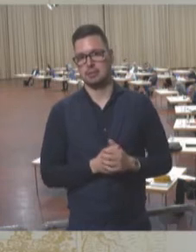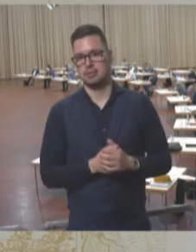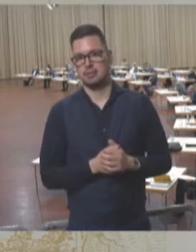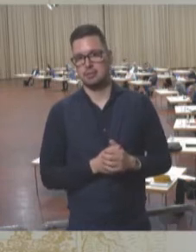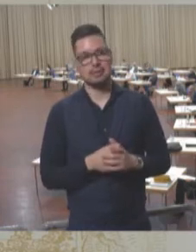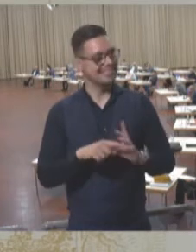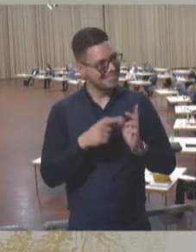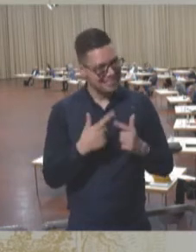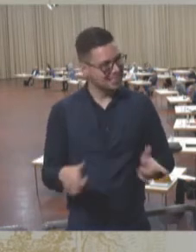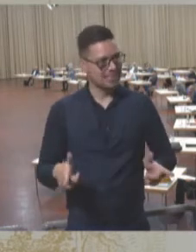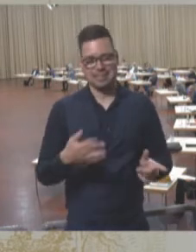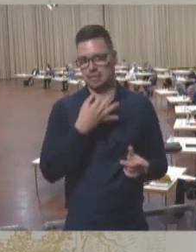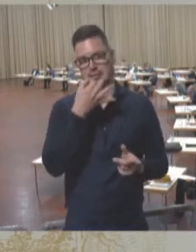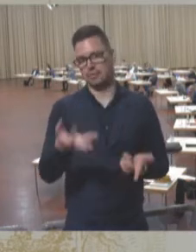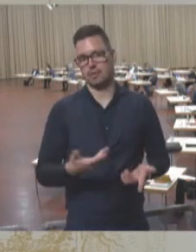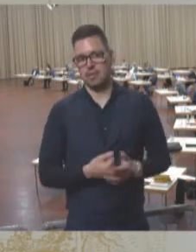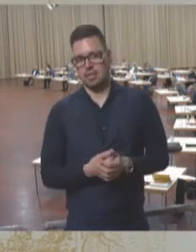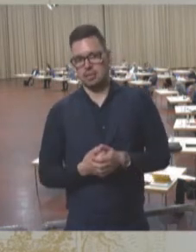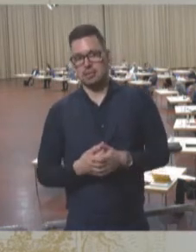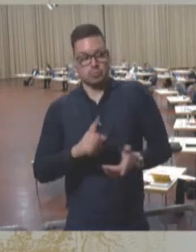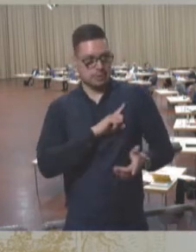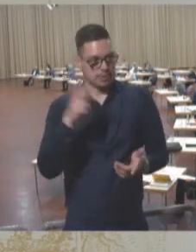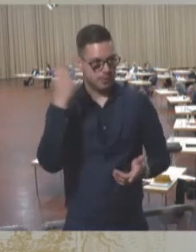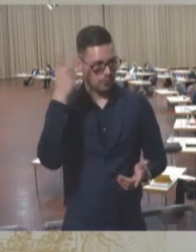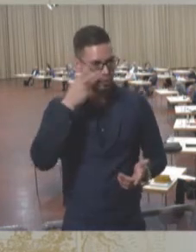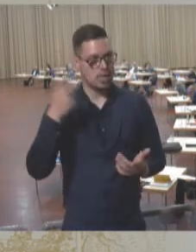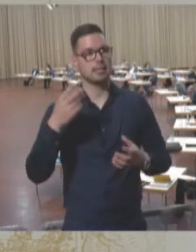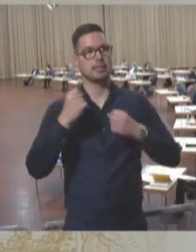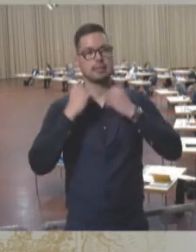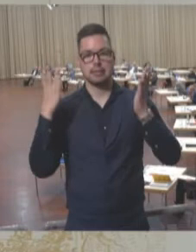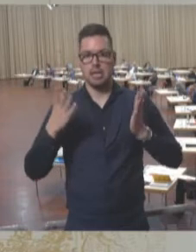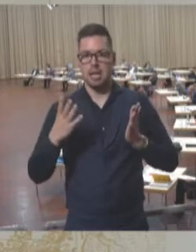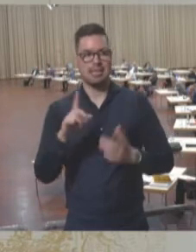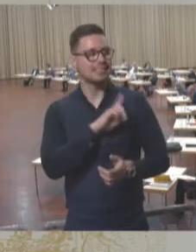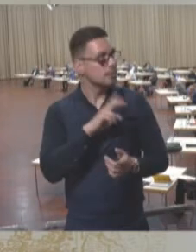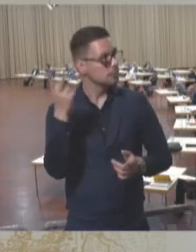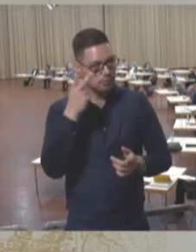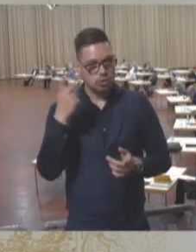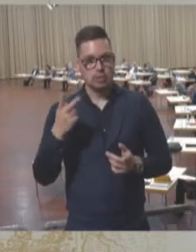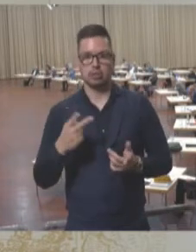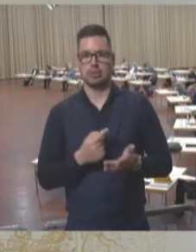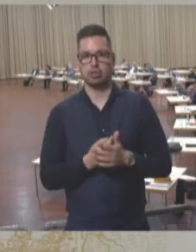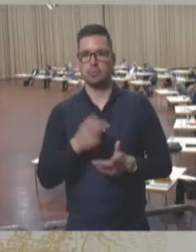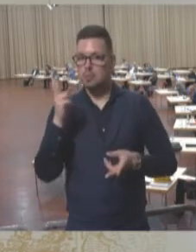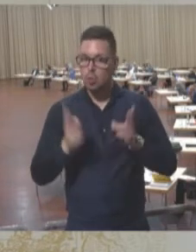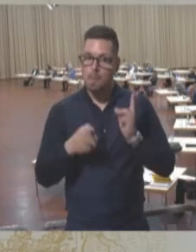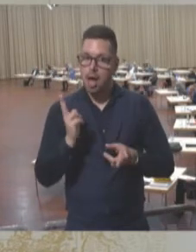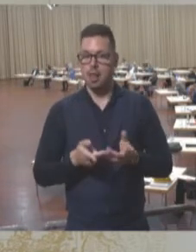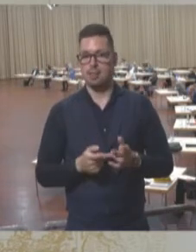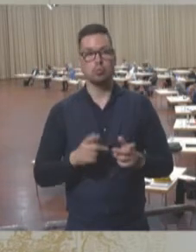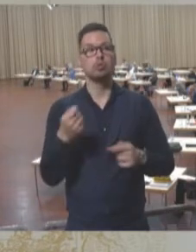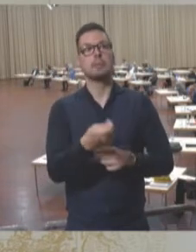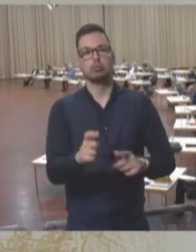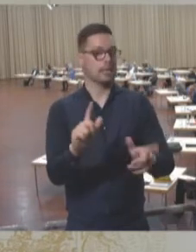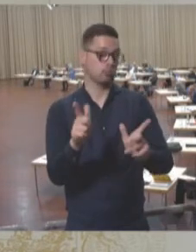alle nie in Frage gestellt, das muss doch selbstverständlich mit redlichen, das muss selbstverständlich mit legalen Mitteln erfolgen.